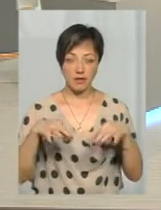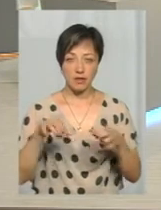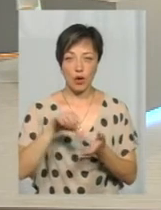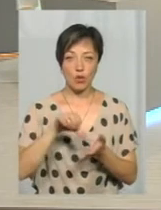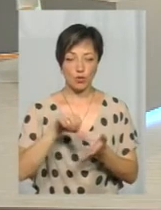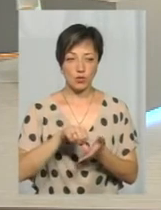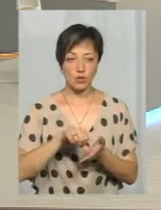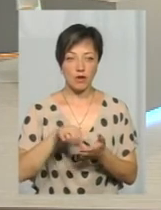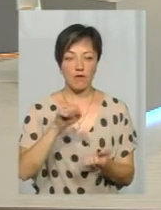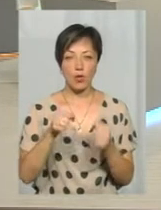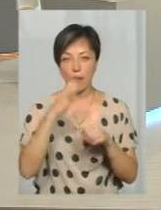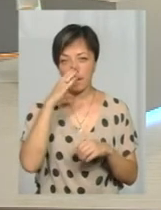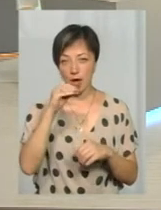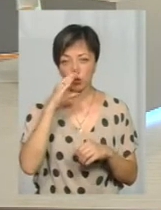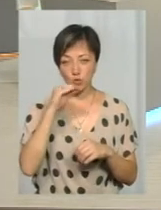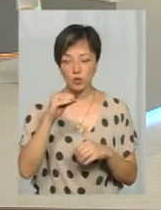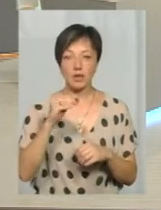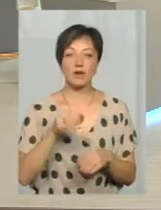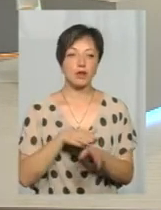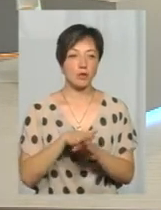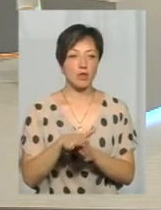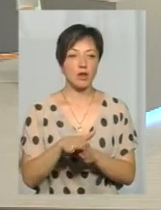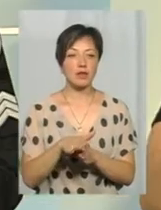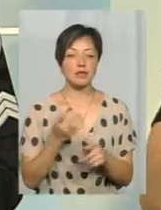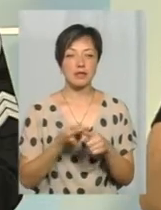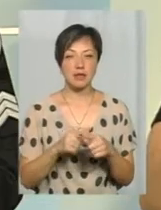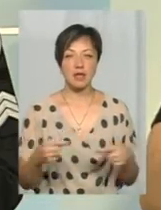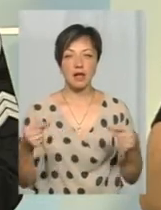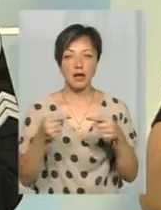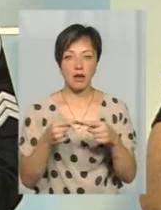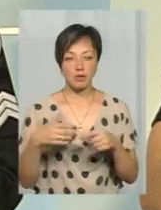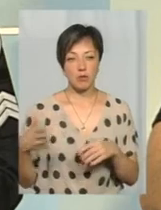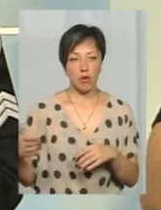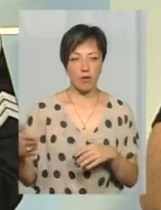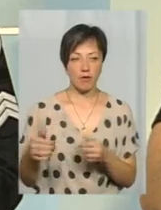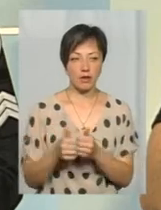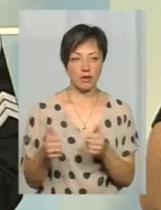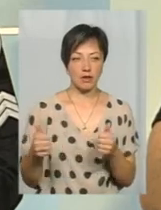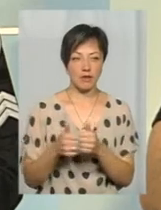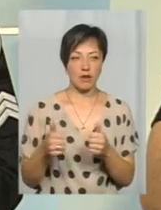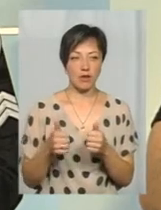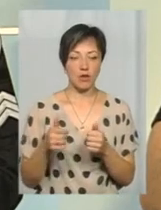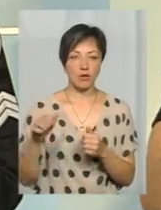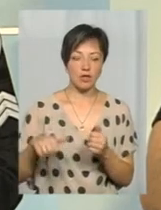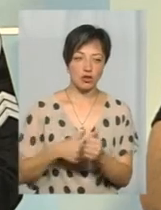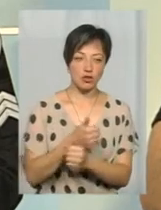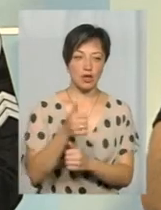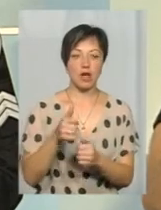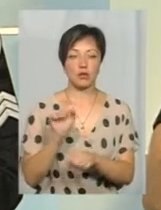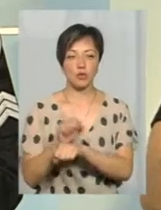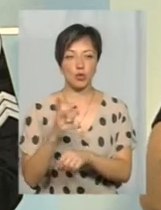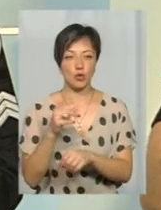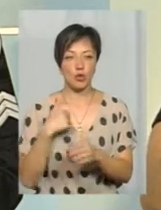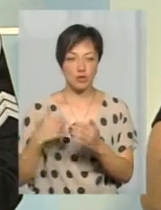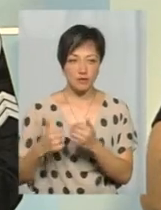участю водіїв маршрутних транспортних засобів, відбувається це, от якраз, боковий інтервал, коли один заїжджає на зупинку, другий